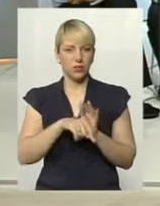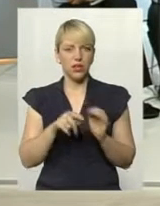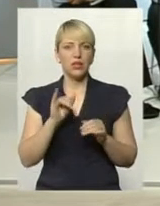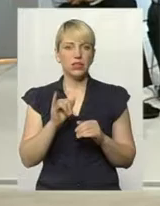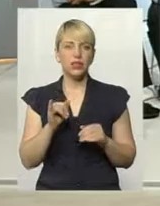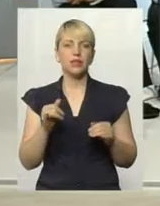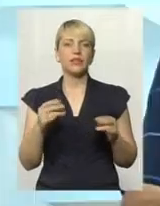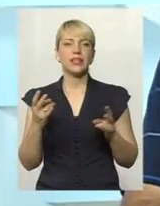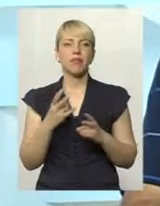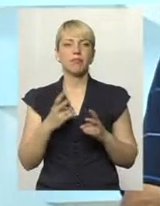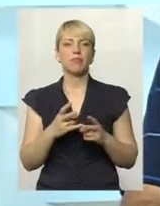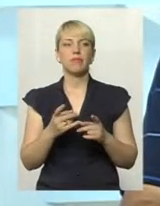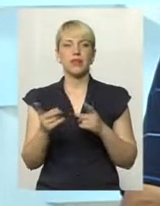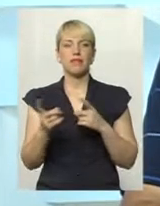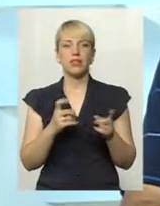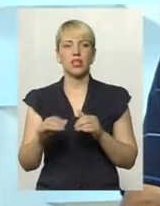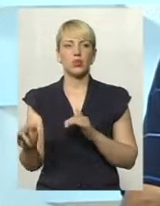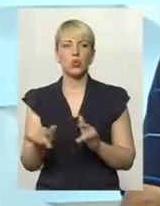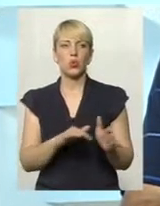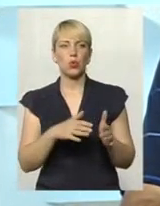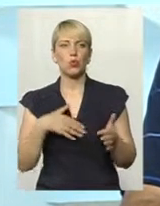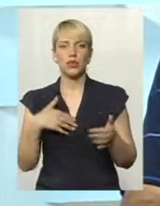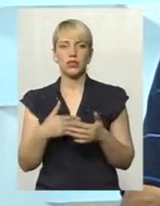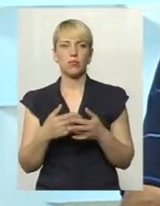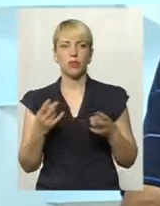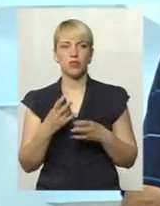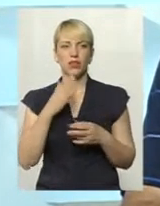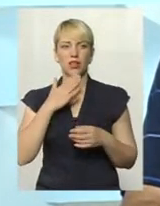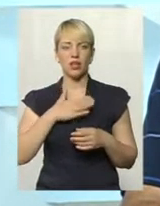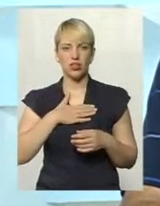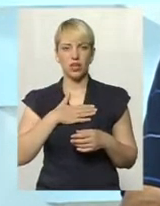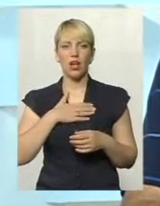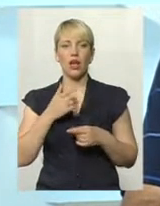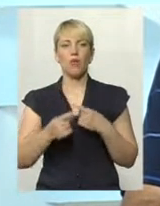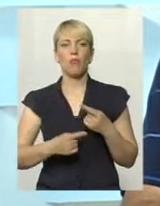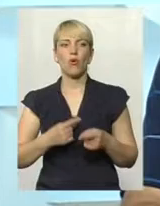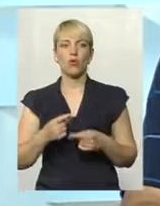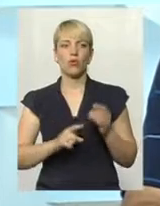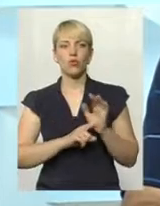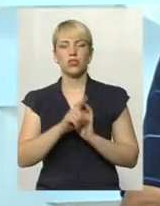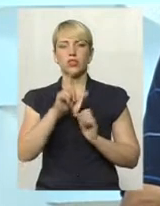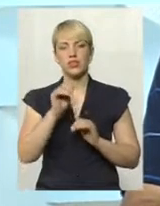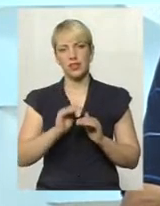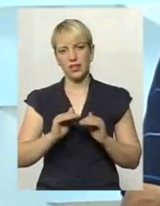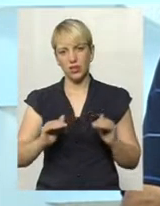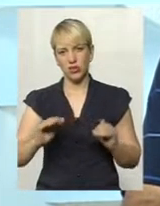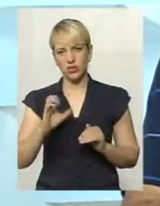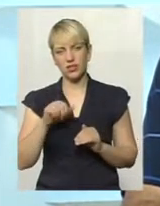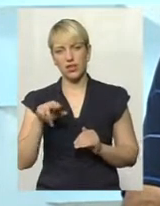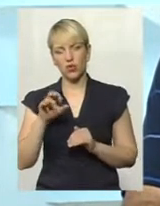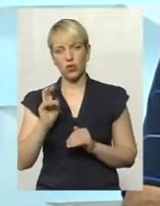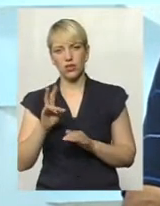Привертати до рухової активності ми повинні, наше покоління, починаючи з дитячого садка, і